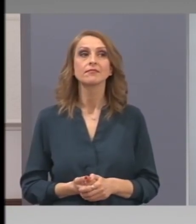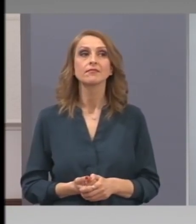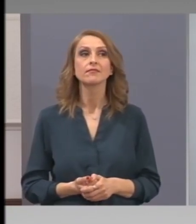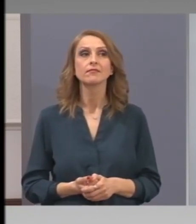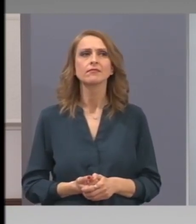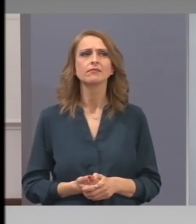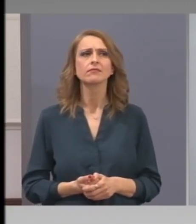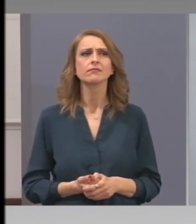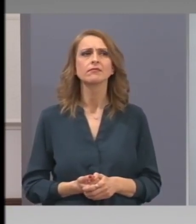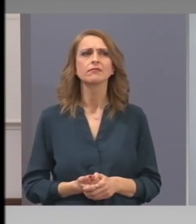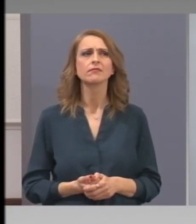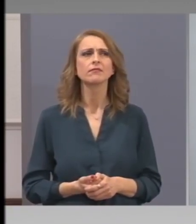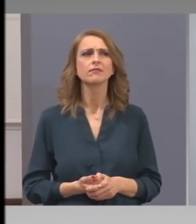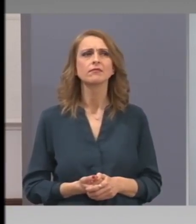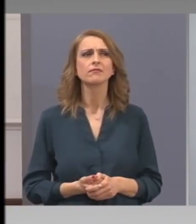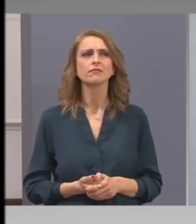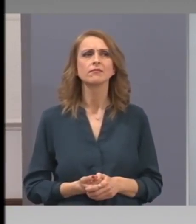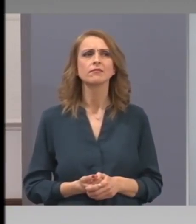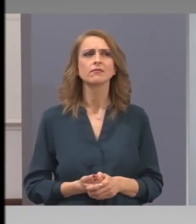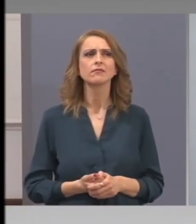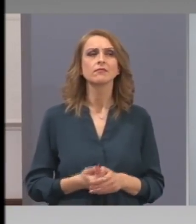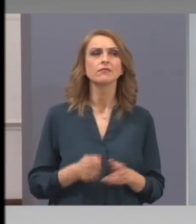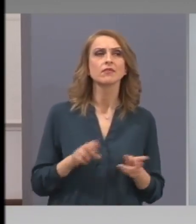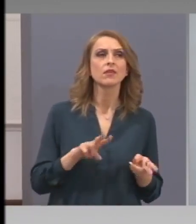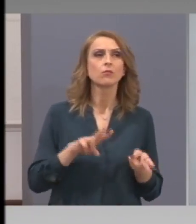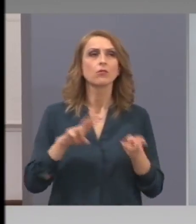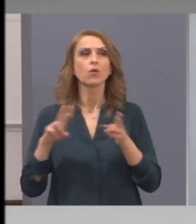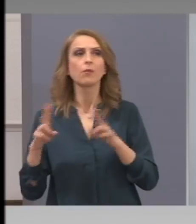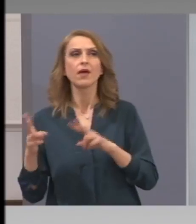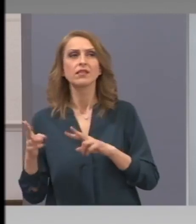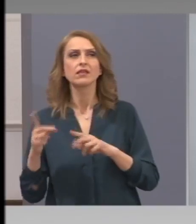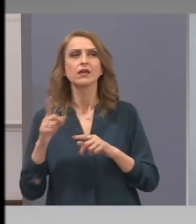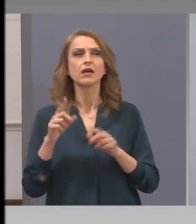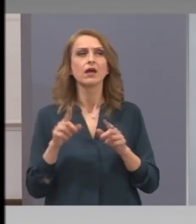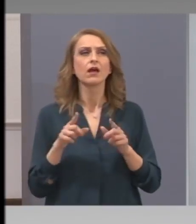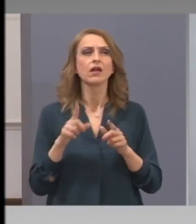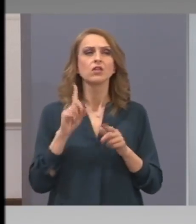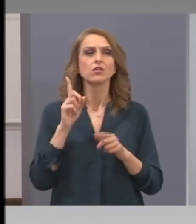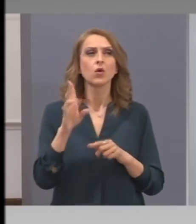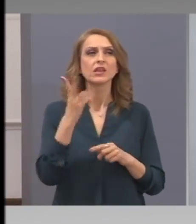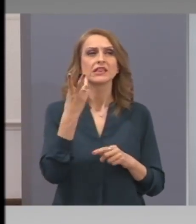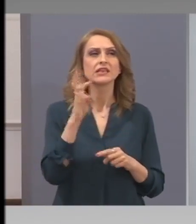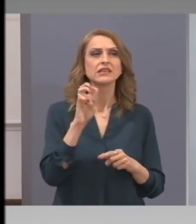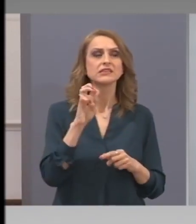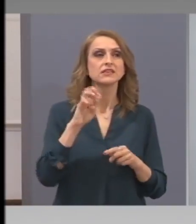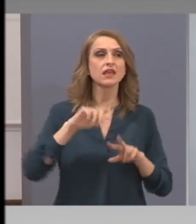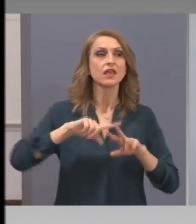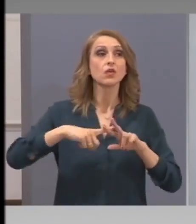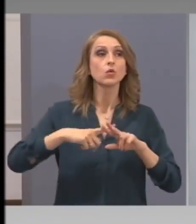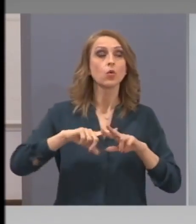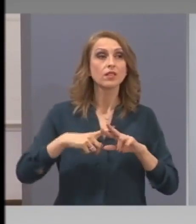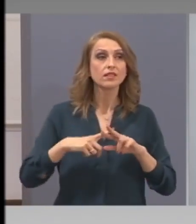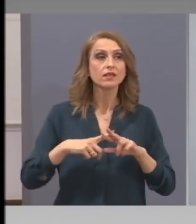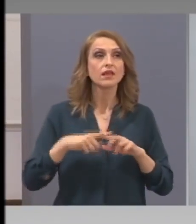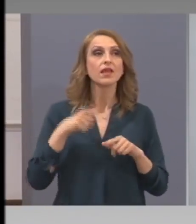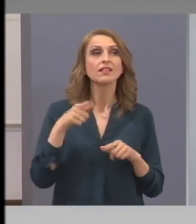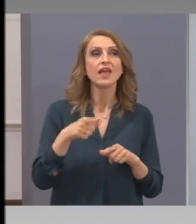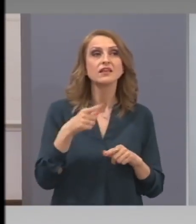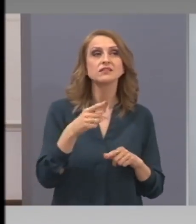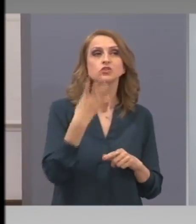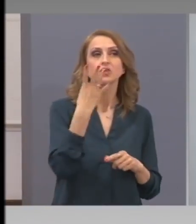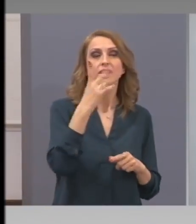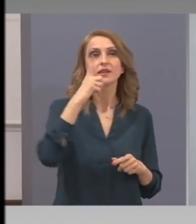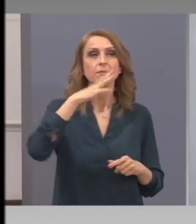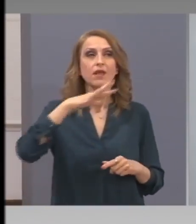Плащането на кои данъци се отменят до 30 юни, също така тези 4,5 милиарда лева за бизнеса по какъв начин ще